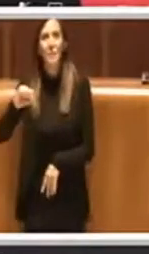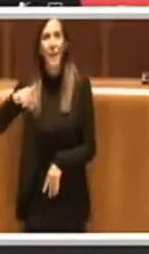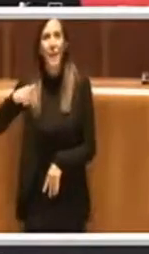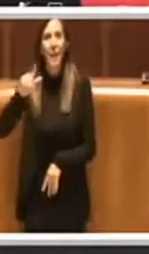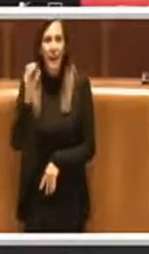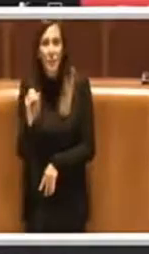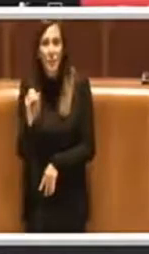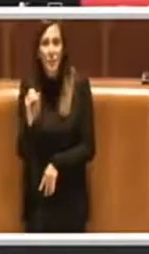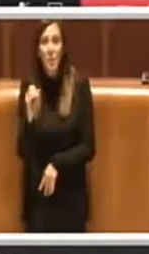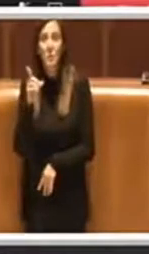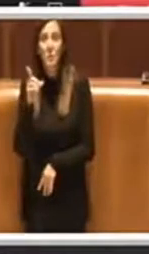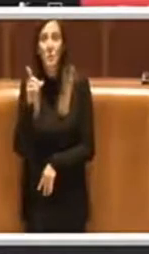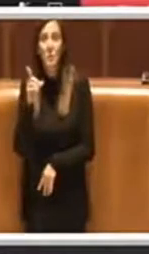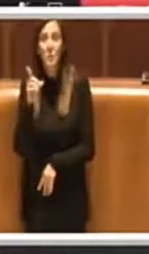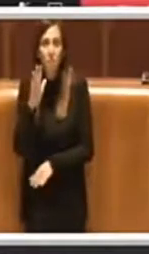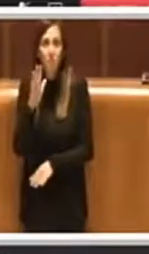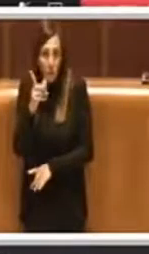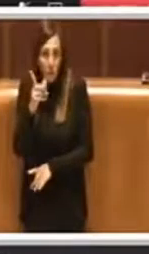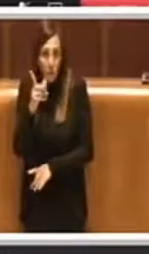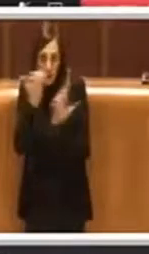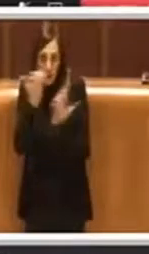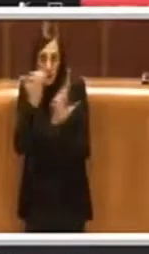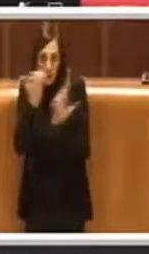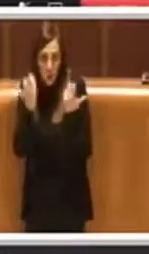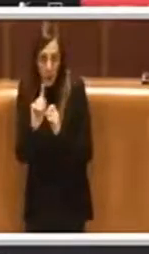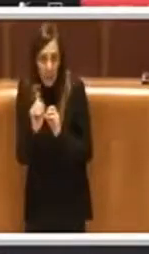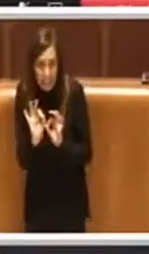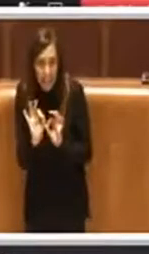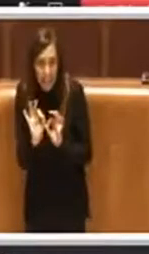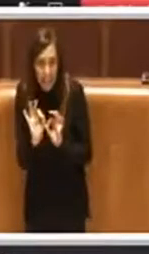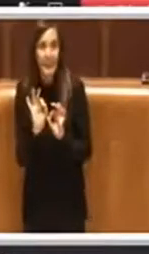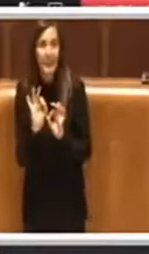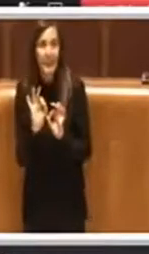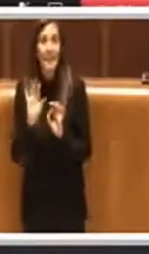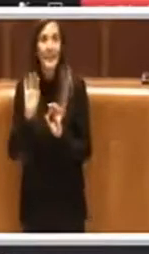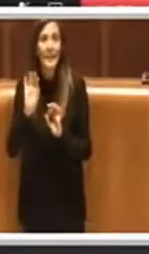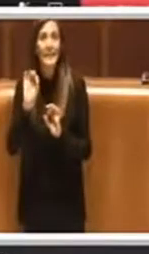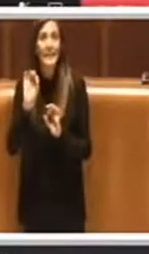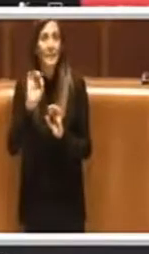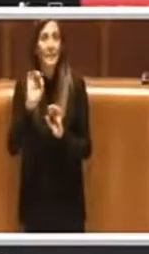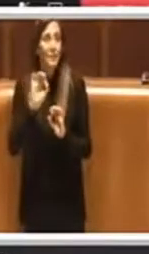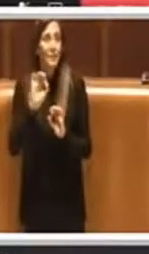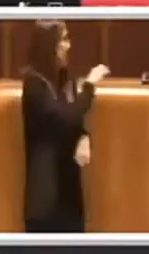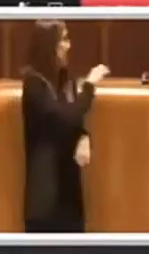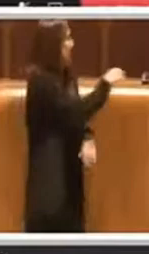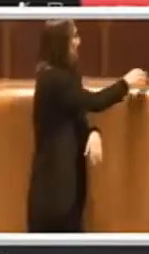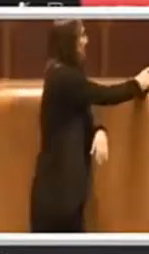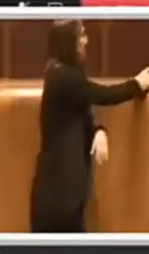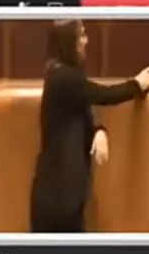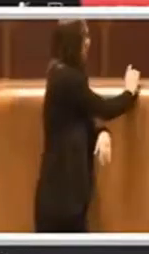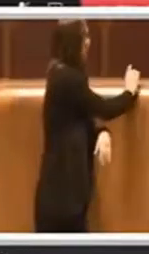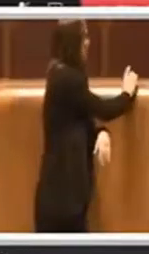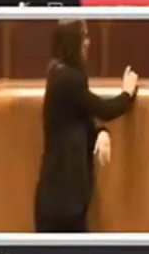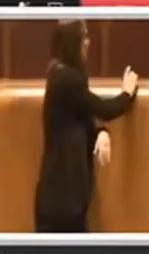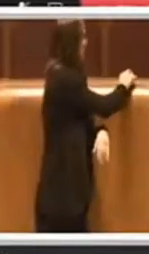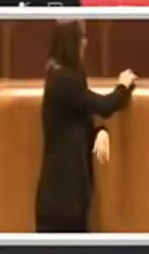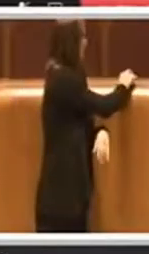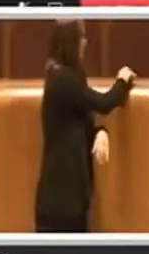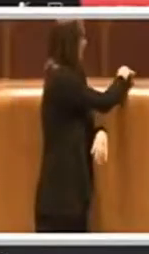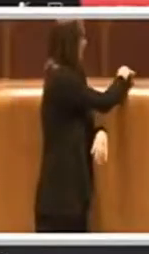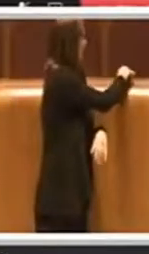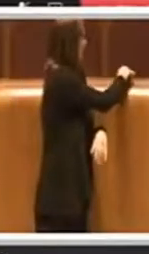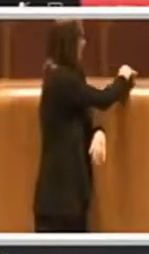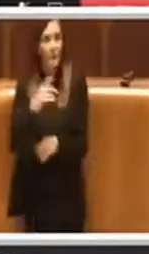è così. Allora diciamo innanzitutto una cosa, se la Consigliera Abbaio ha visto le convocazioni delle